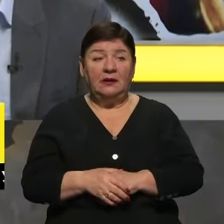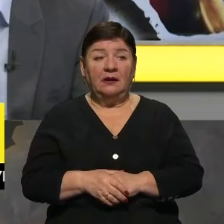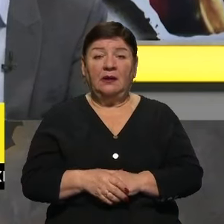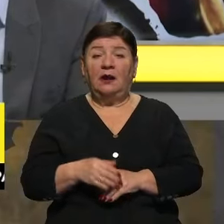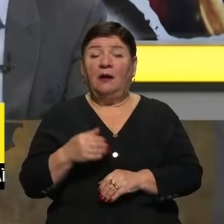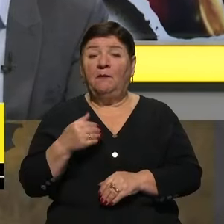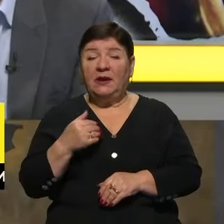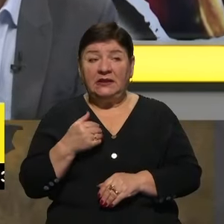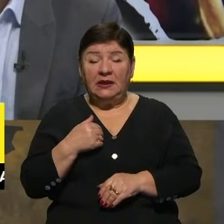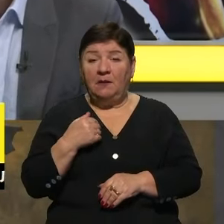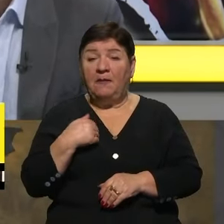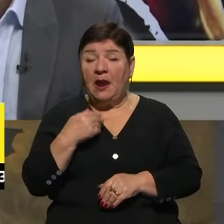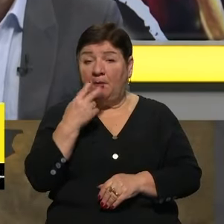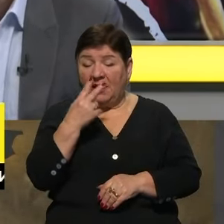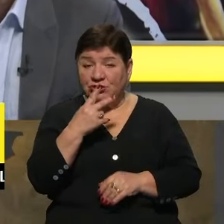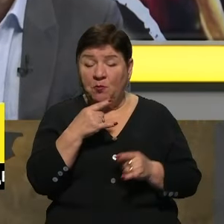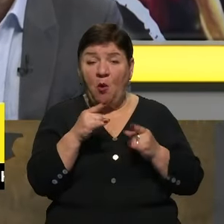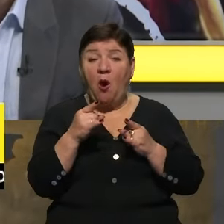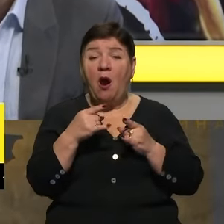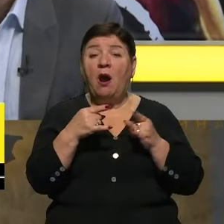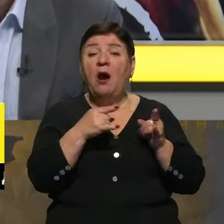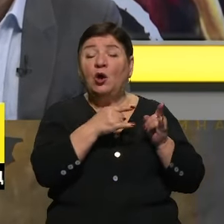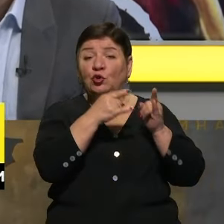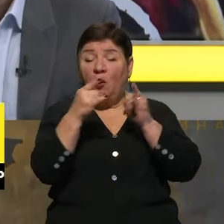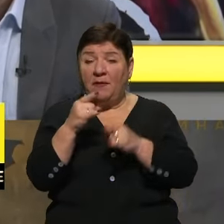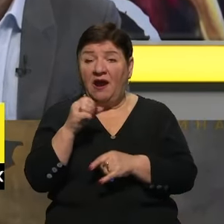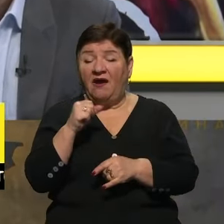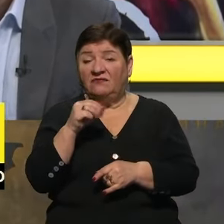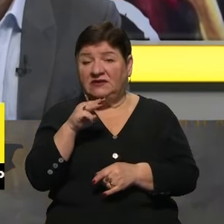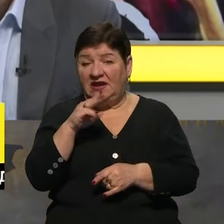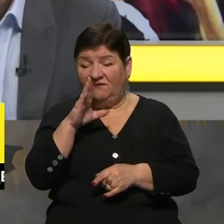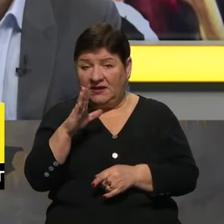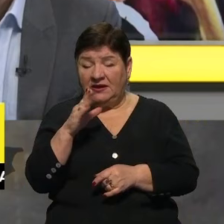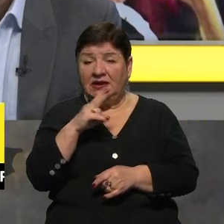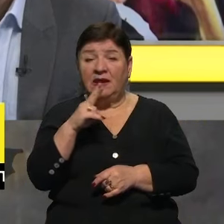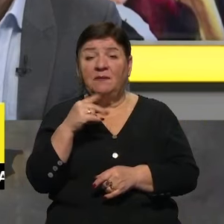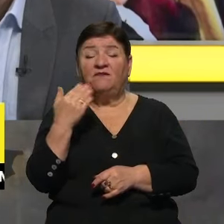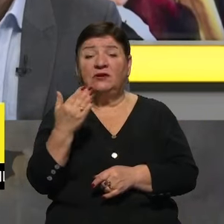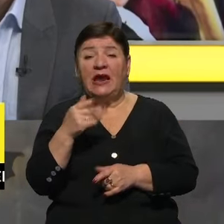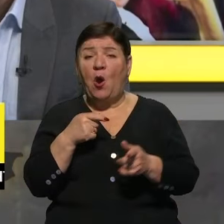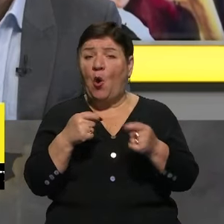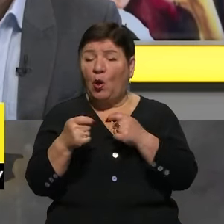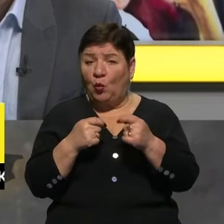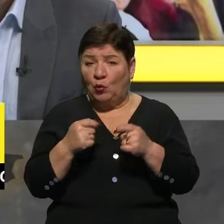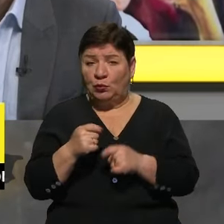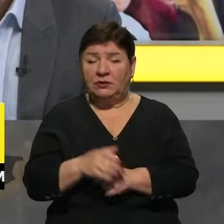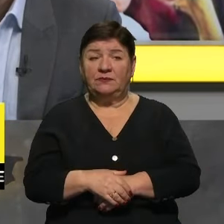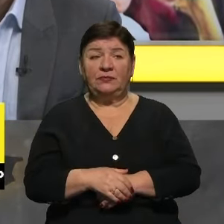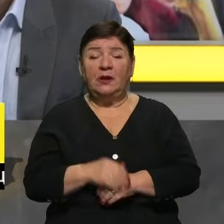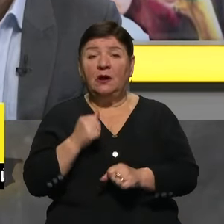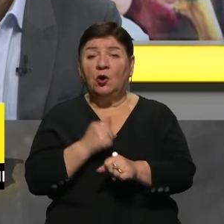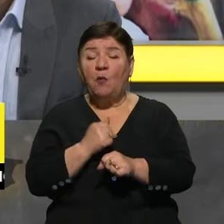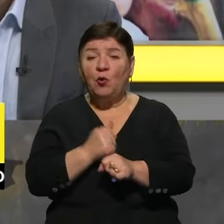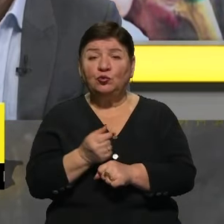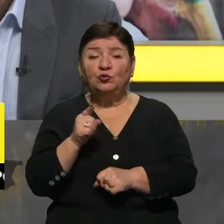Ми бачимо дрони. Є дрони в ПІВІ, є дрони, якими вони коригують роботу